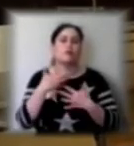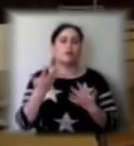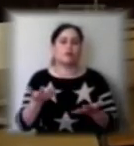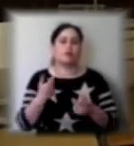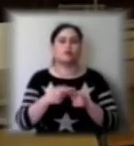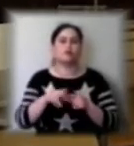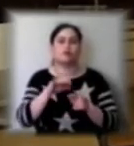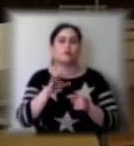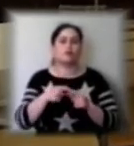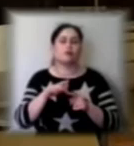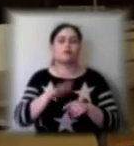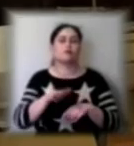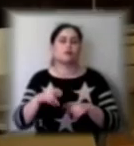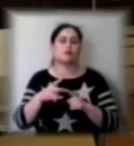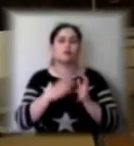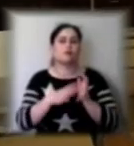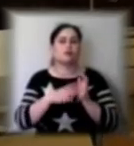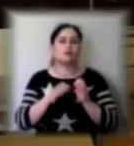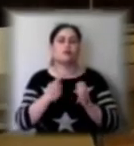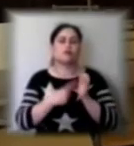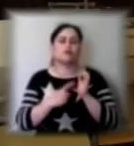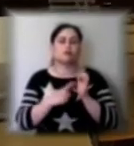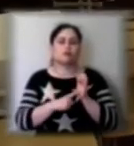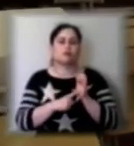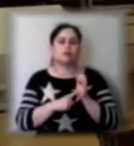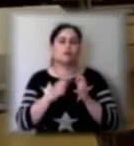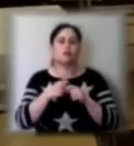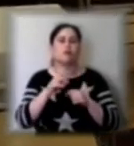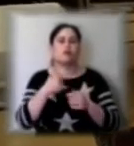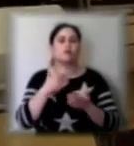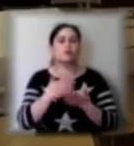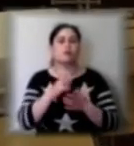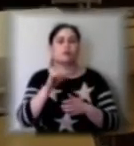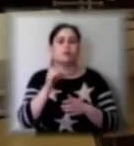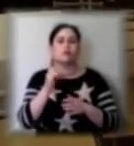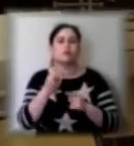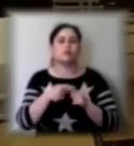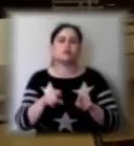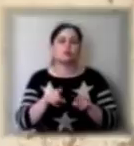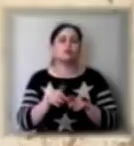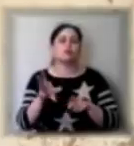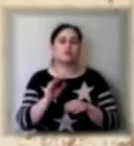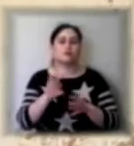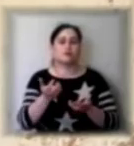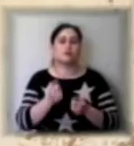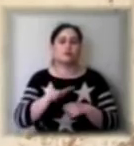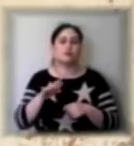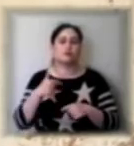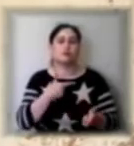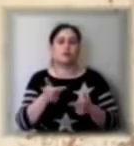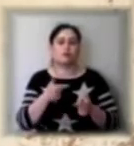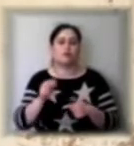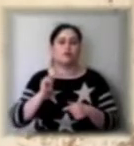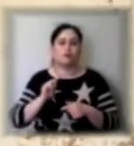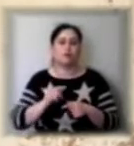буде не 90, а десь 60. Але маємо надію, що все ж таки приймемо дітей. Ми готові працювати. Зараз, розказує